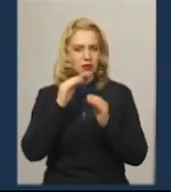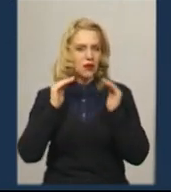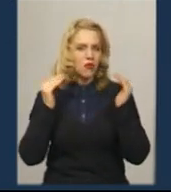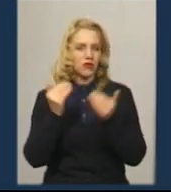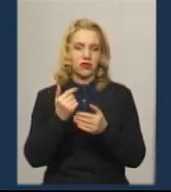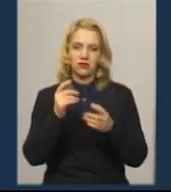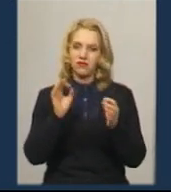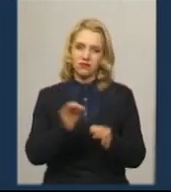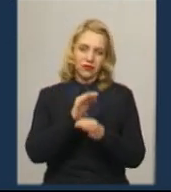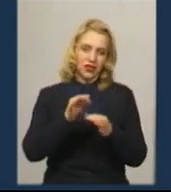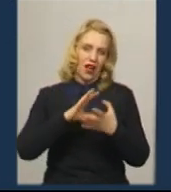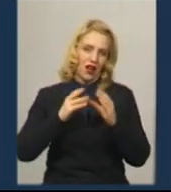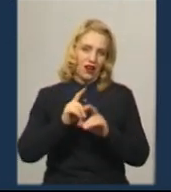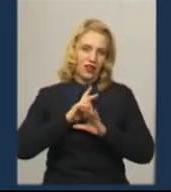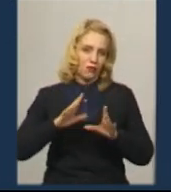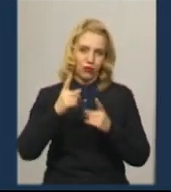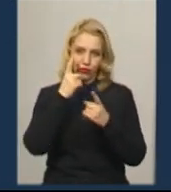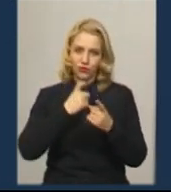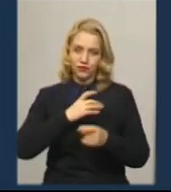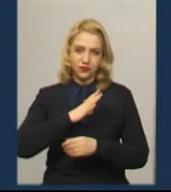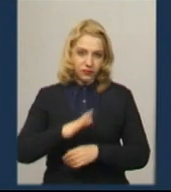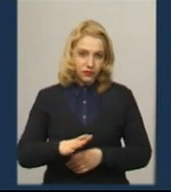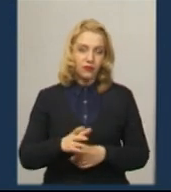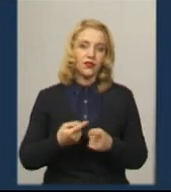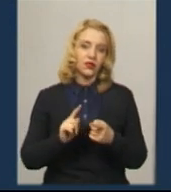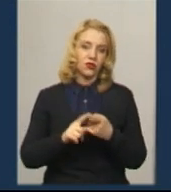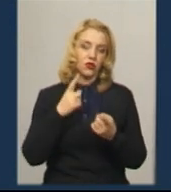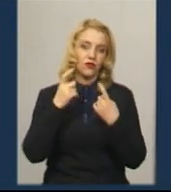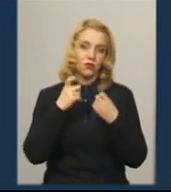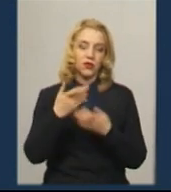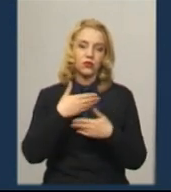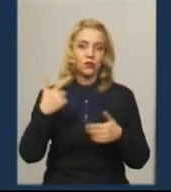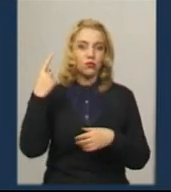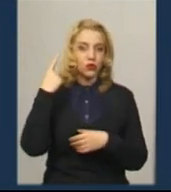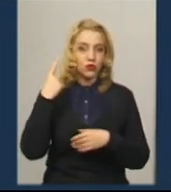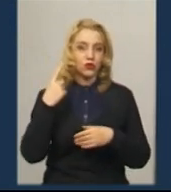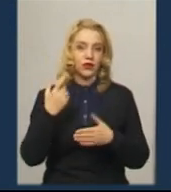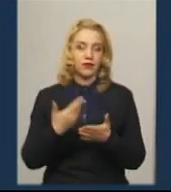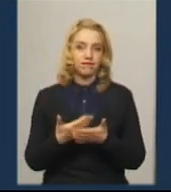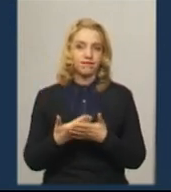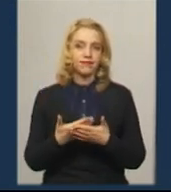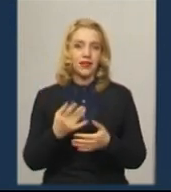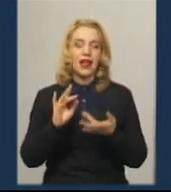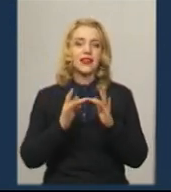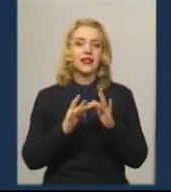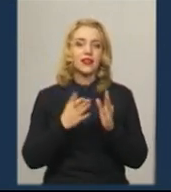Нас взагалі ніхто нічого такого нам не казав. Цю інформацію ми почули буквально, в інтернеті ми прочитали. Просто, що